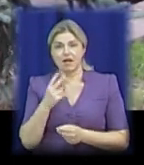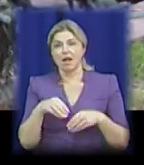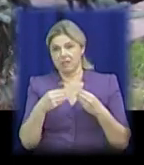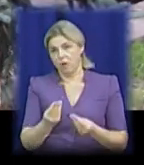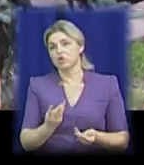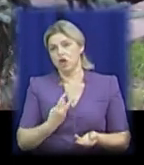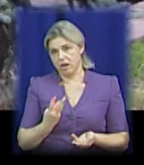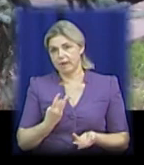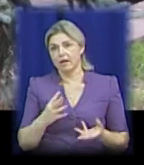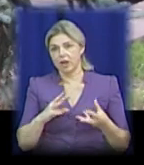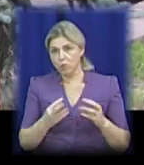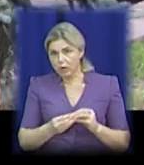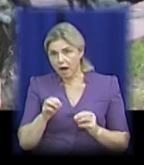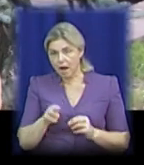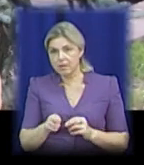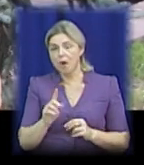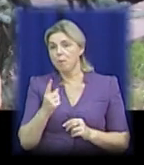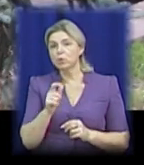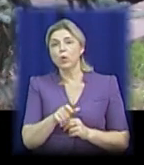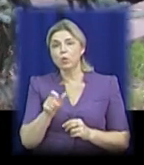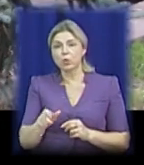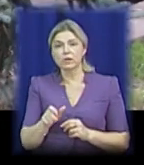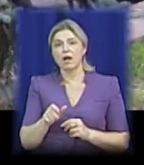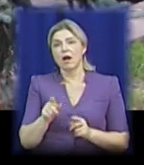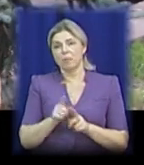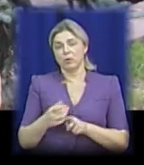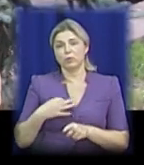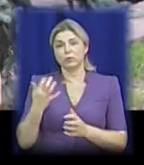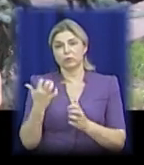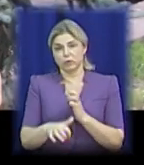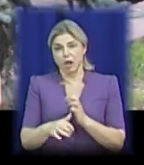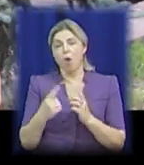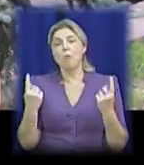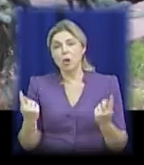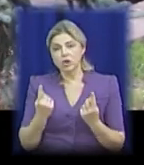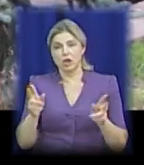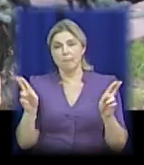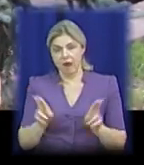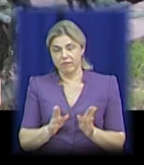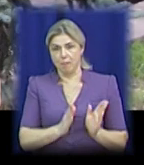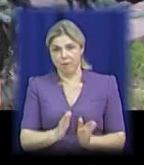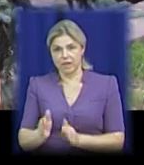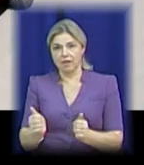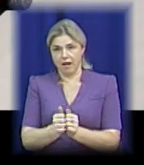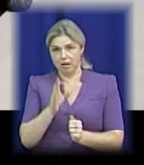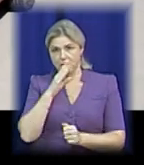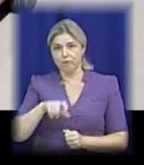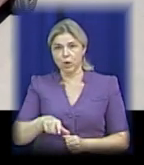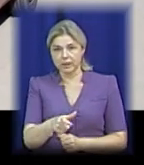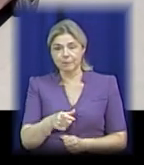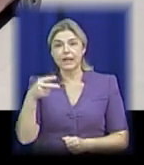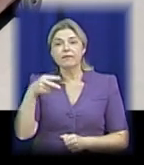бажаних результатів. Тому що громадяни нехтують звичайними правилами поведінки біля водойм». У